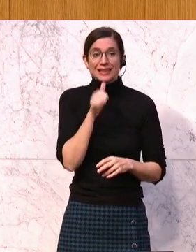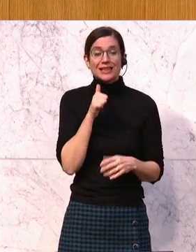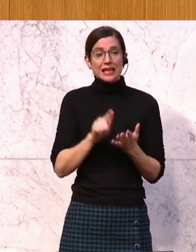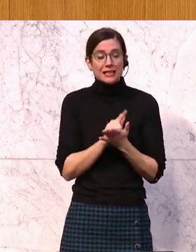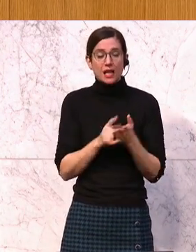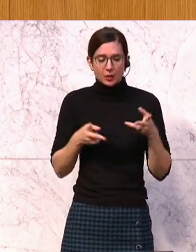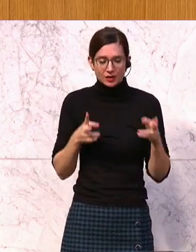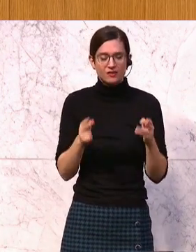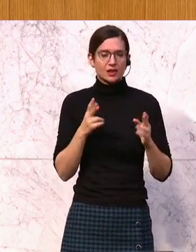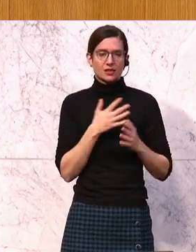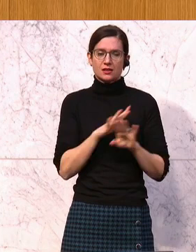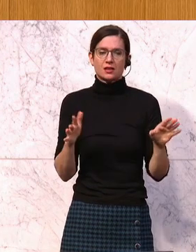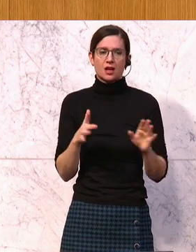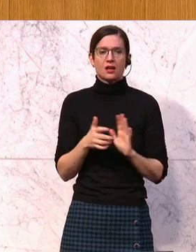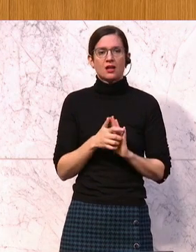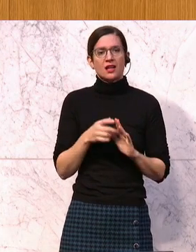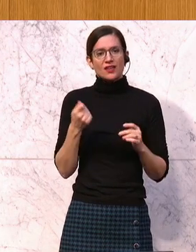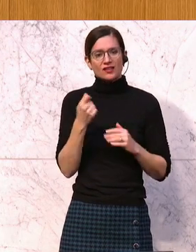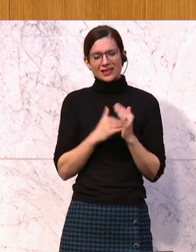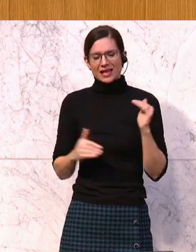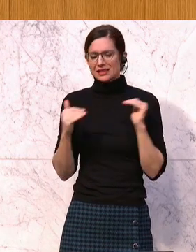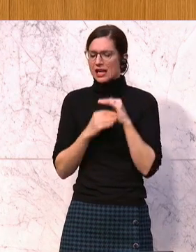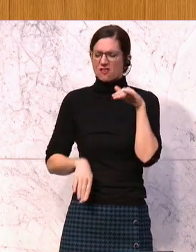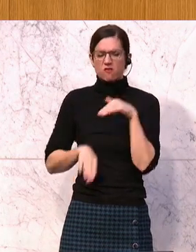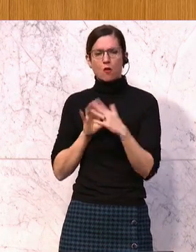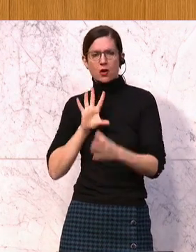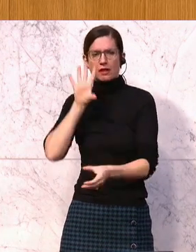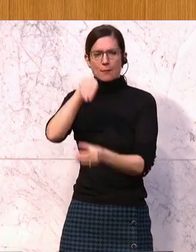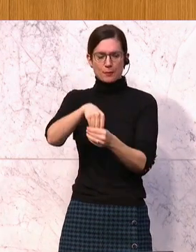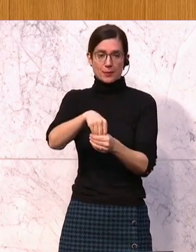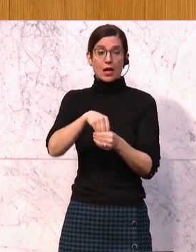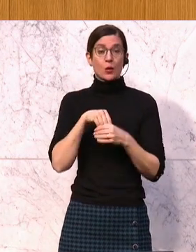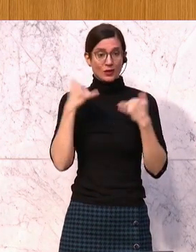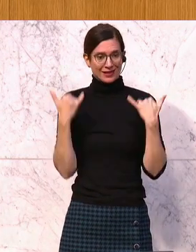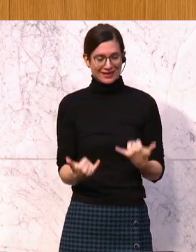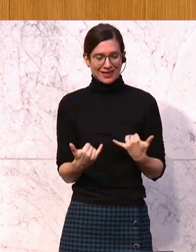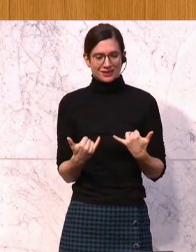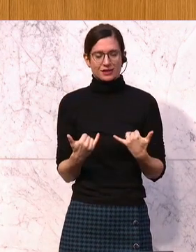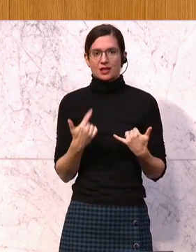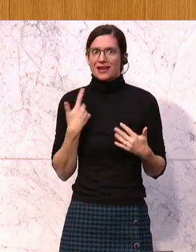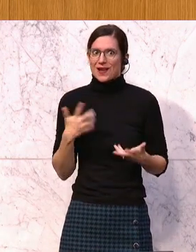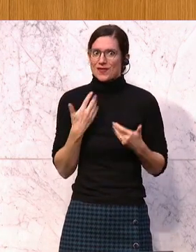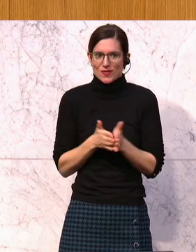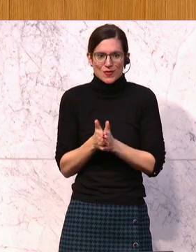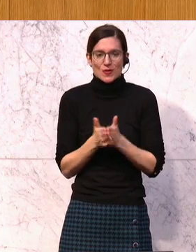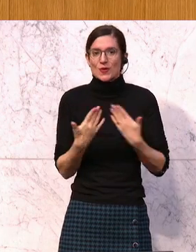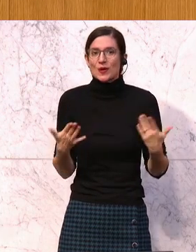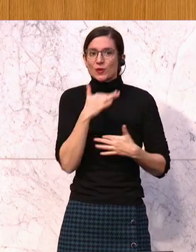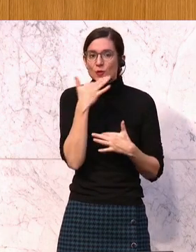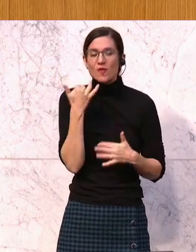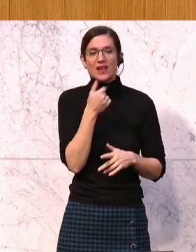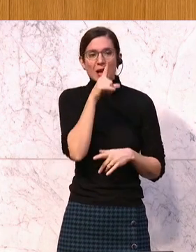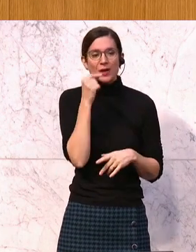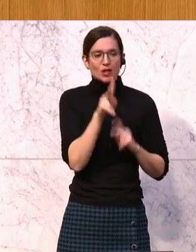nicht, ist in vollem Ausmaß jetzt im Finanzausgleich verstetigt. Und wir haben derzeit, und das ist erfreulich, so viele Menschen in